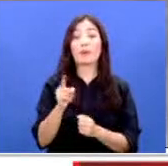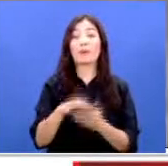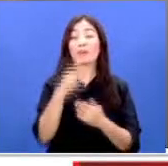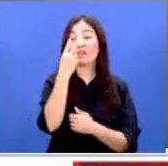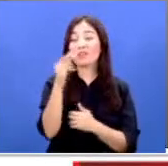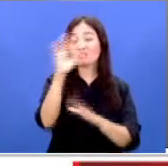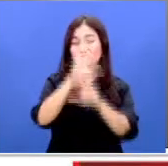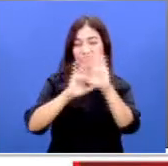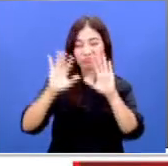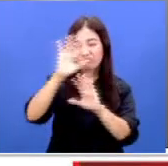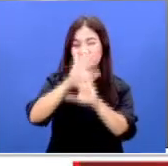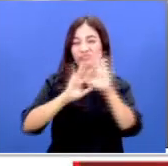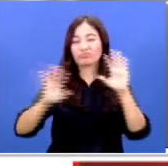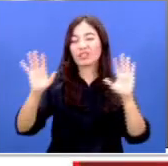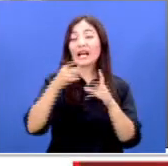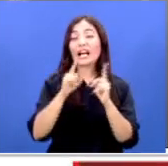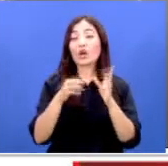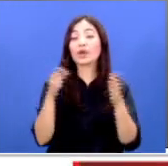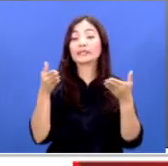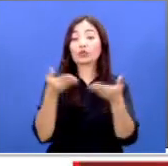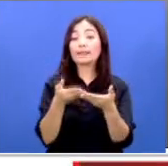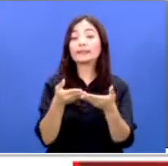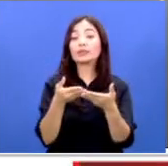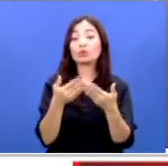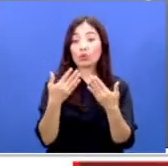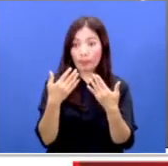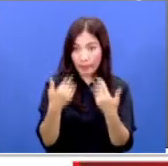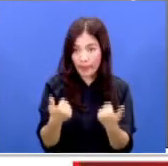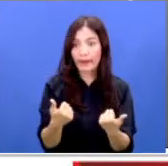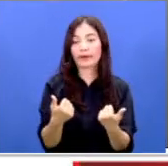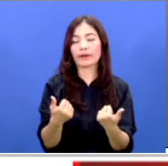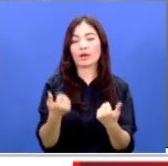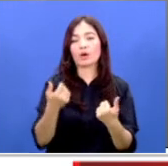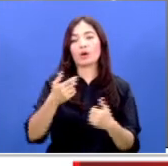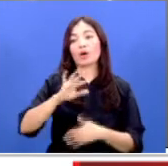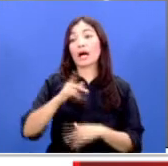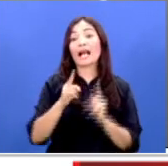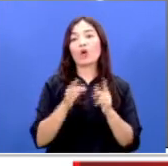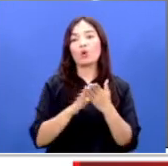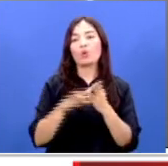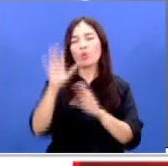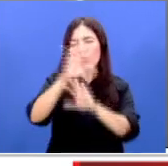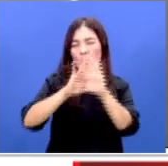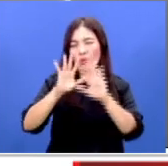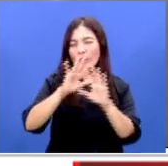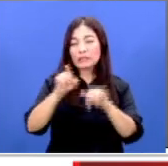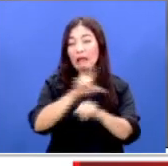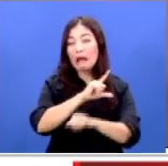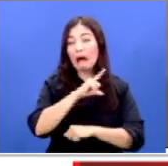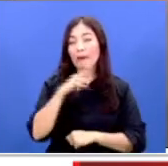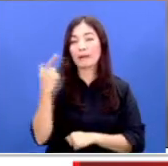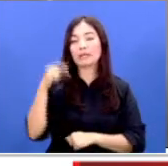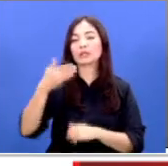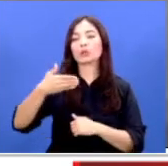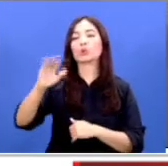melihat situasi dan kondisi kalau memang berlangsung panjang mungkin kondisi seperti ini mungkin akan